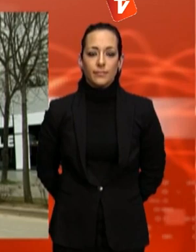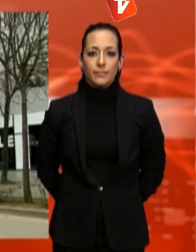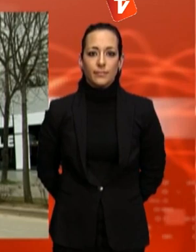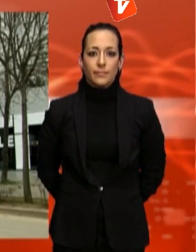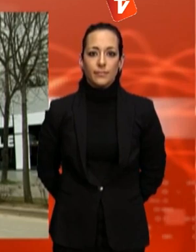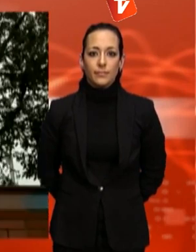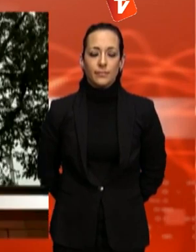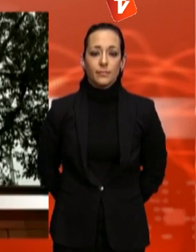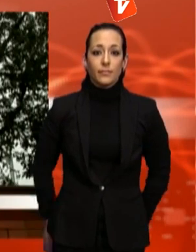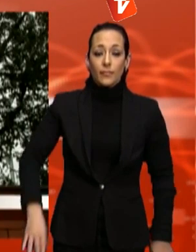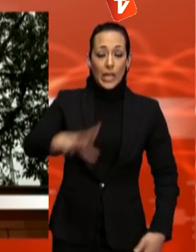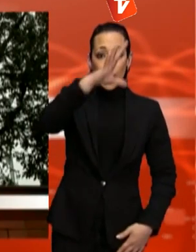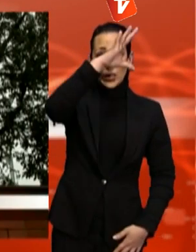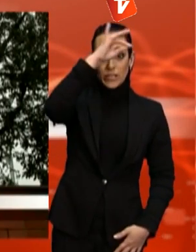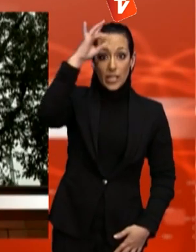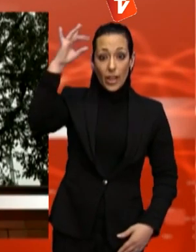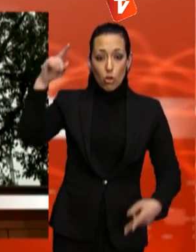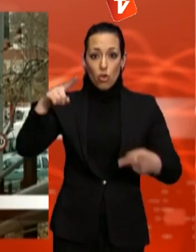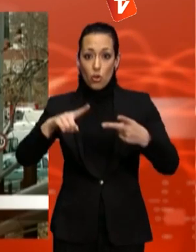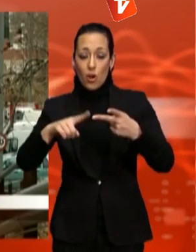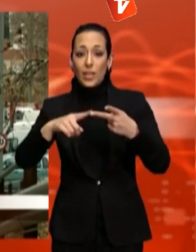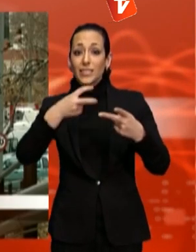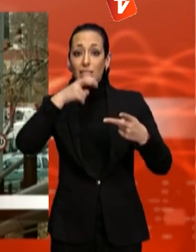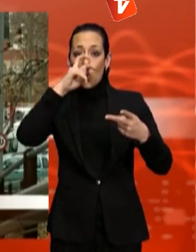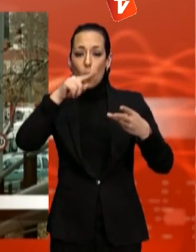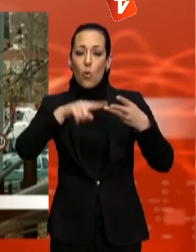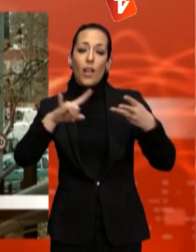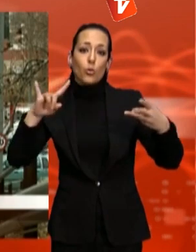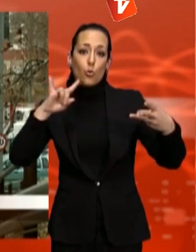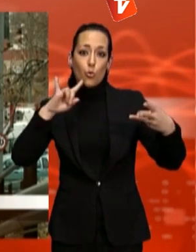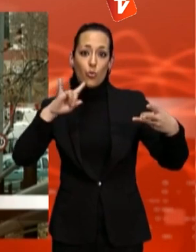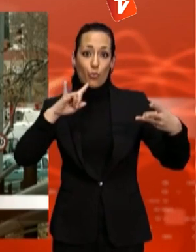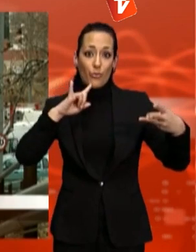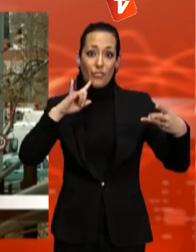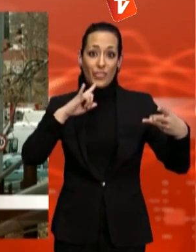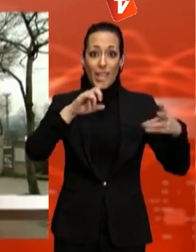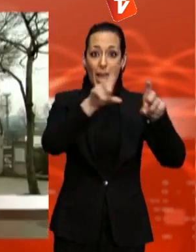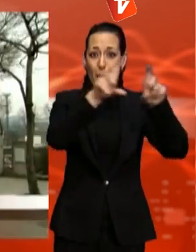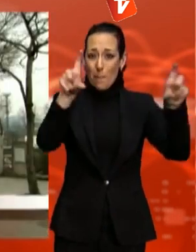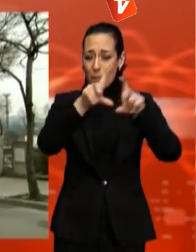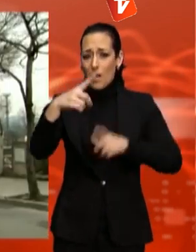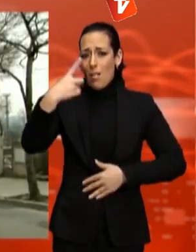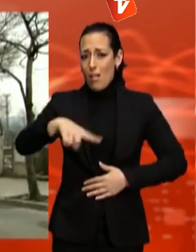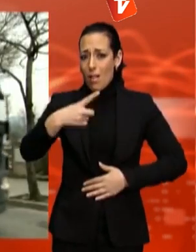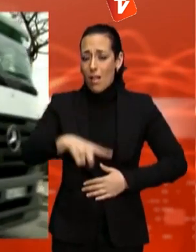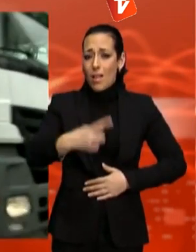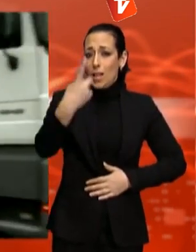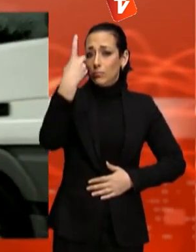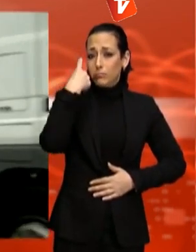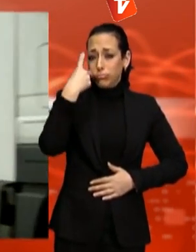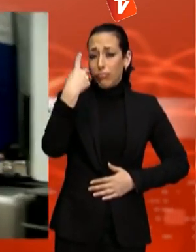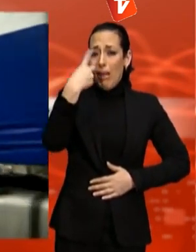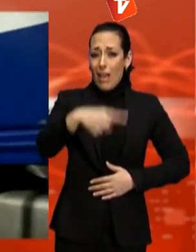Entre Cerdanyola, Sant Cugat i Rubí, hi ha 10.000 empreses estudien 60.000 universitaris i treballen 100.000 persones i 5.000